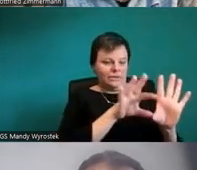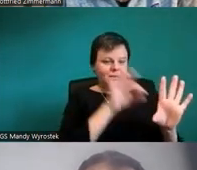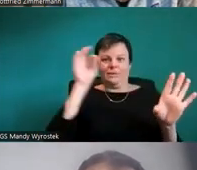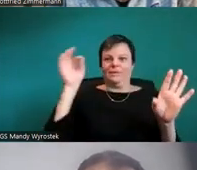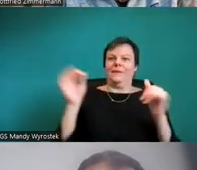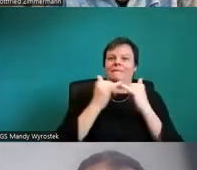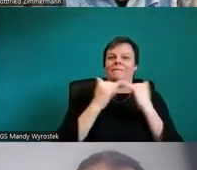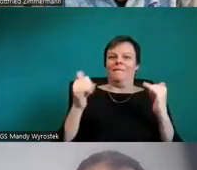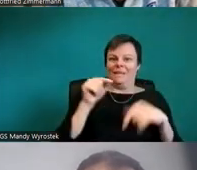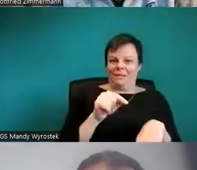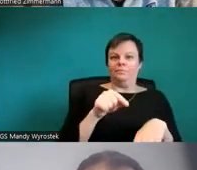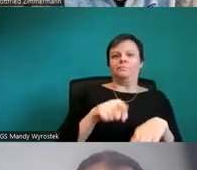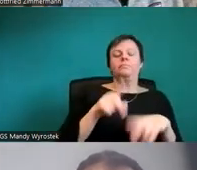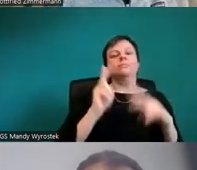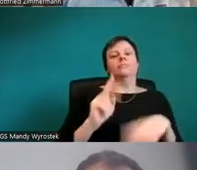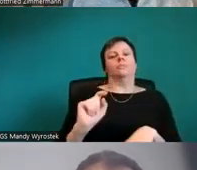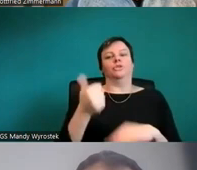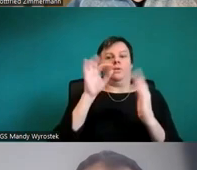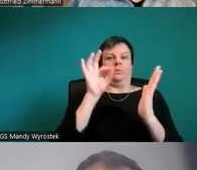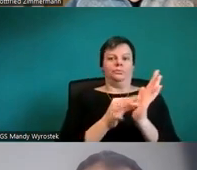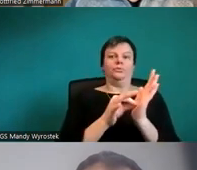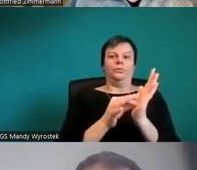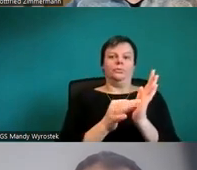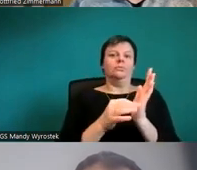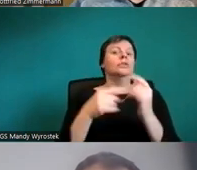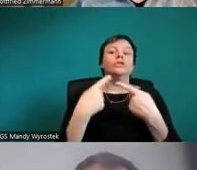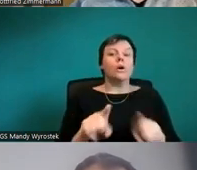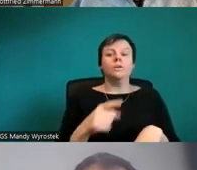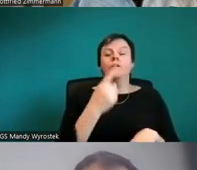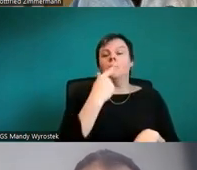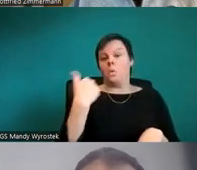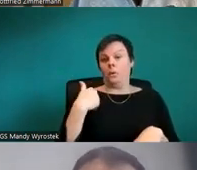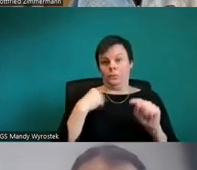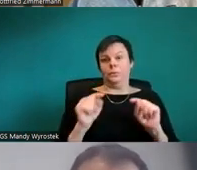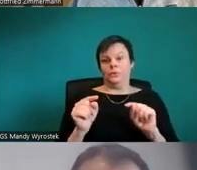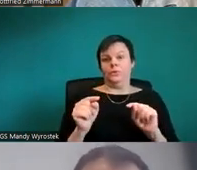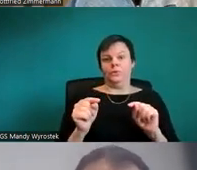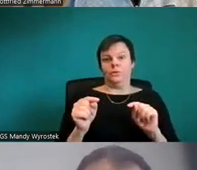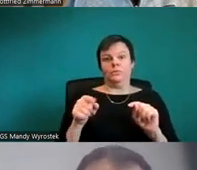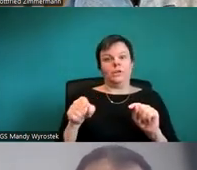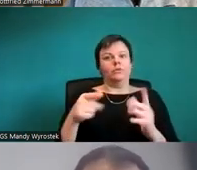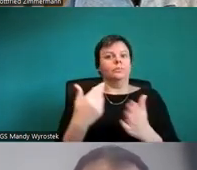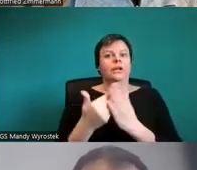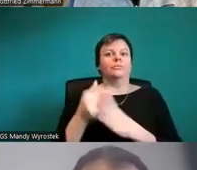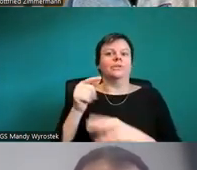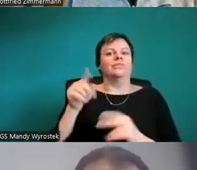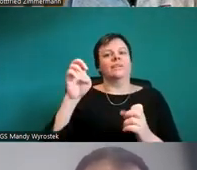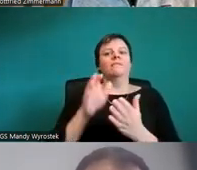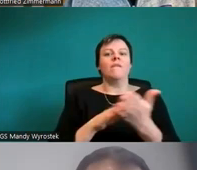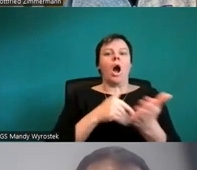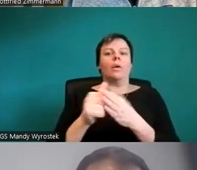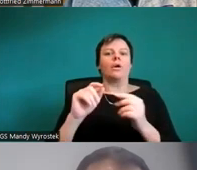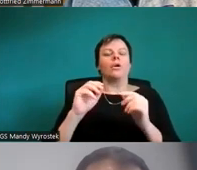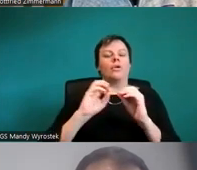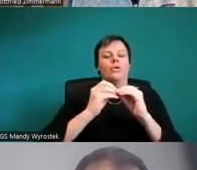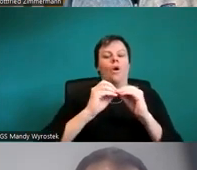Ansonsten Rot-Grün, wenn man das zum Beispiel als Farbkodierung verwendet oder andere, dass ich dann sage, okay, die